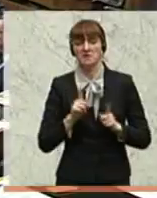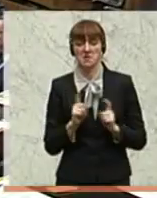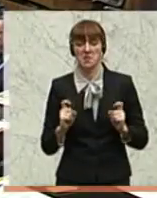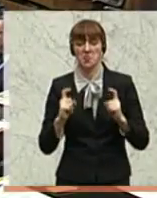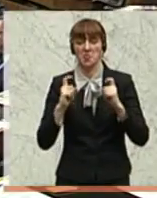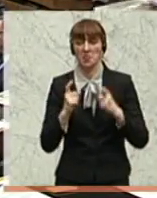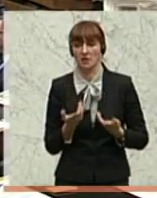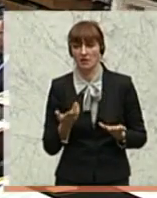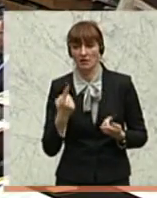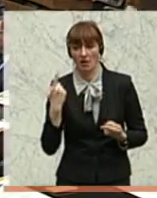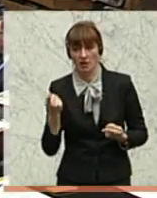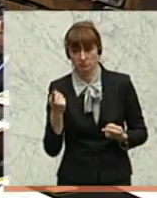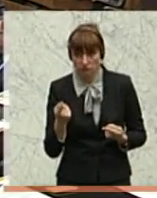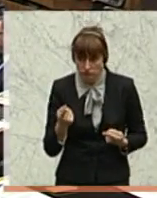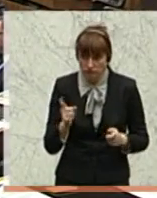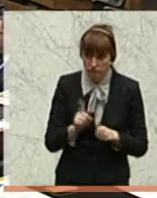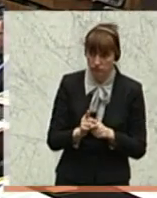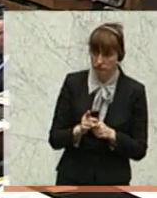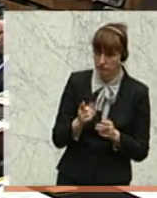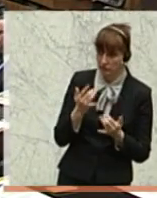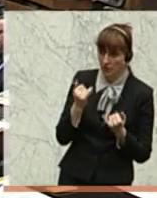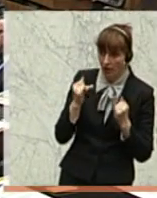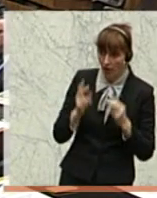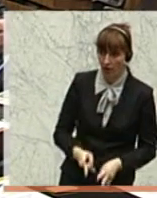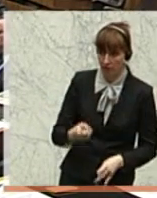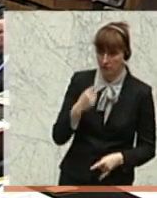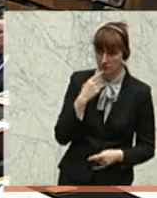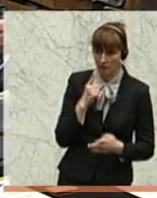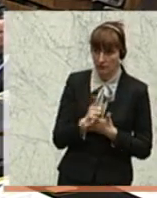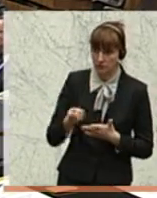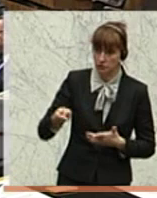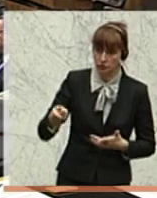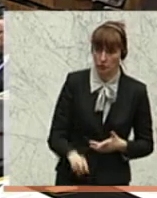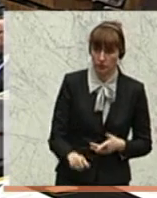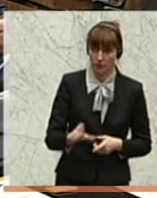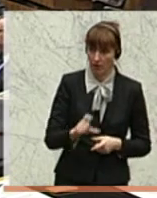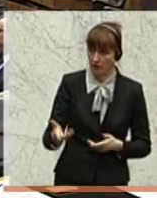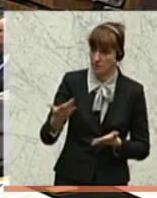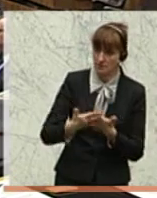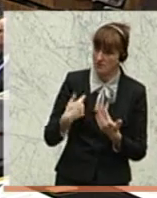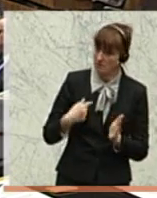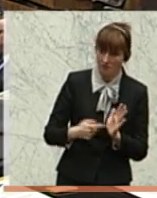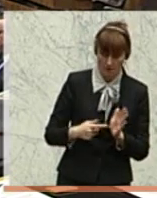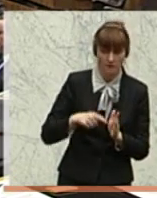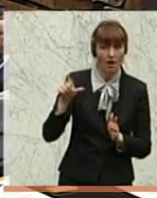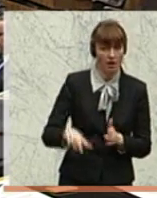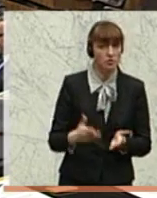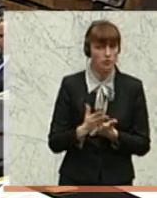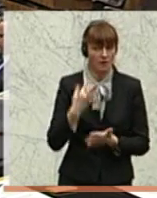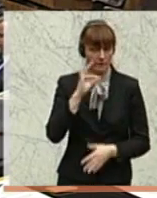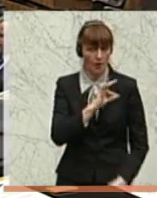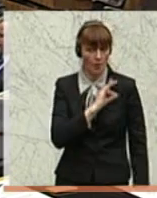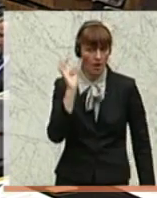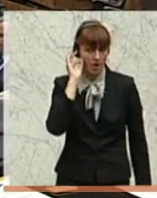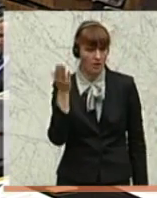Das ist eine Ungeheuerlichkeit der Sonderklasse. Und ich verlange hier schon, Frau Kollegin, dass